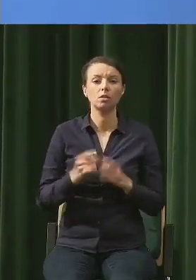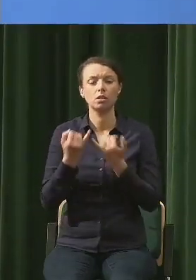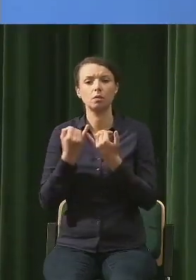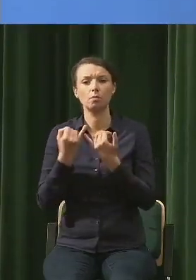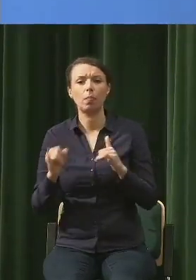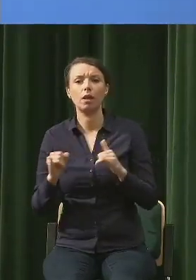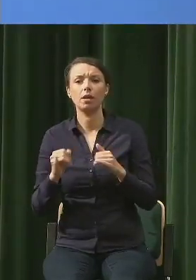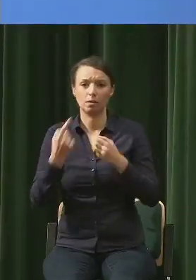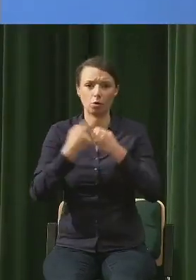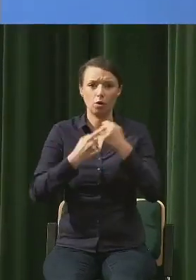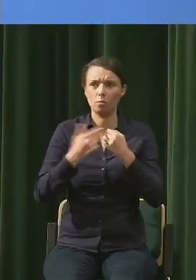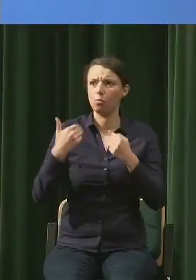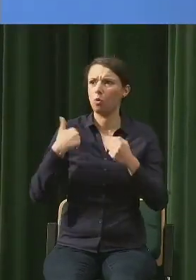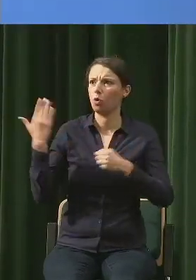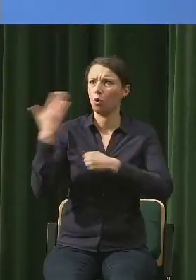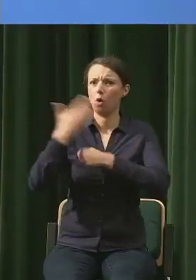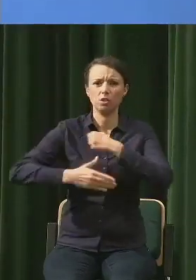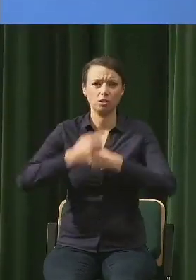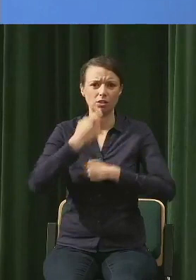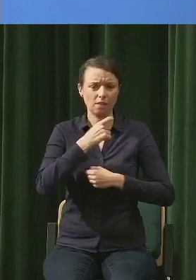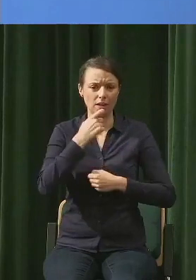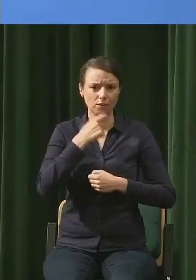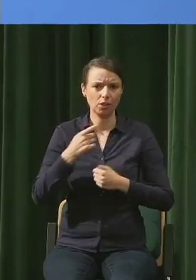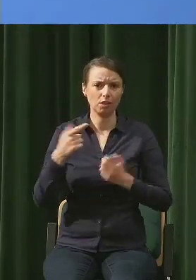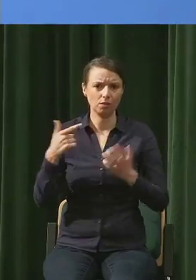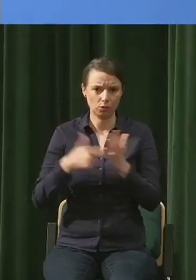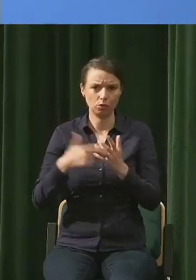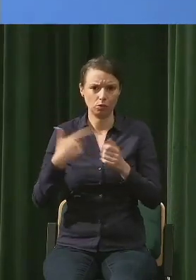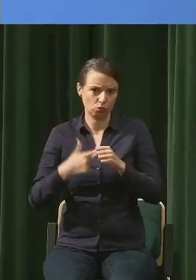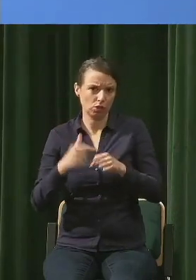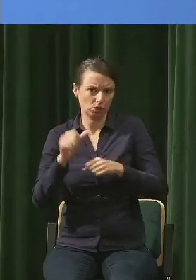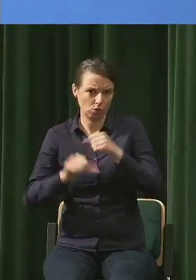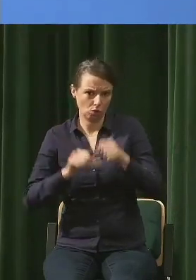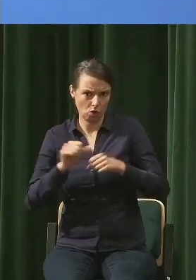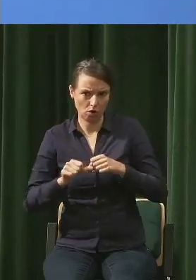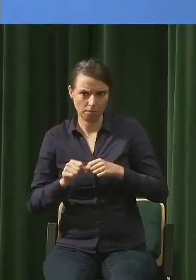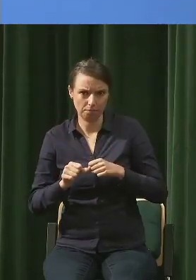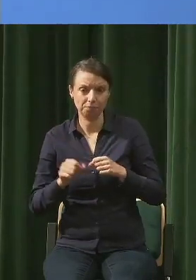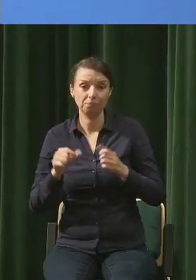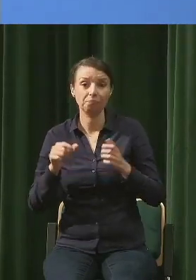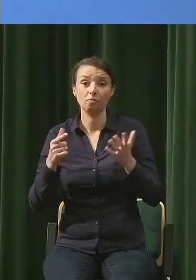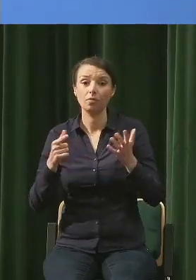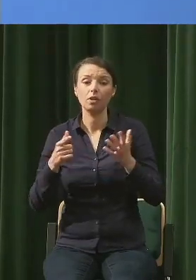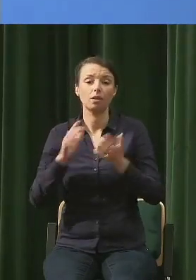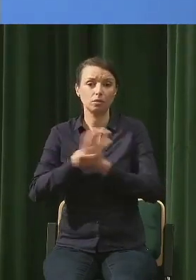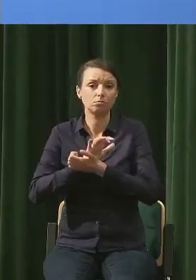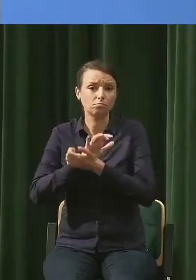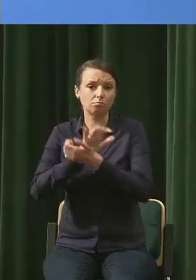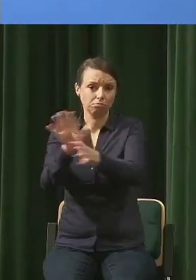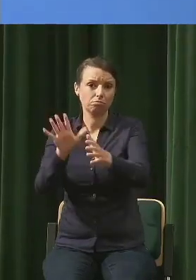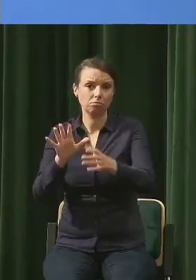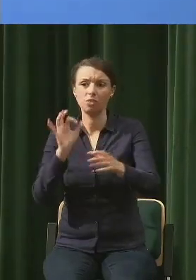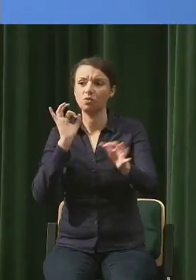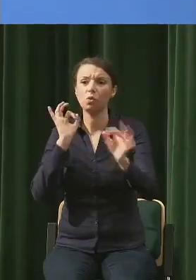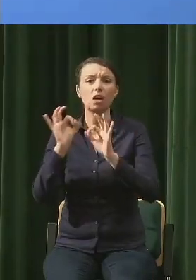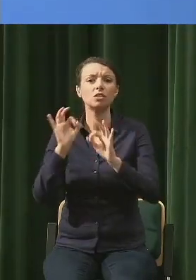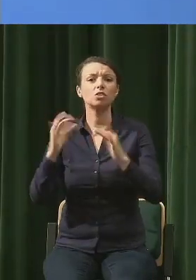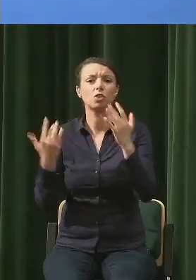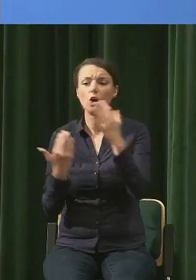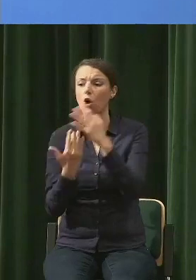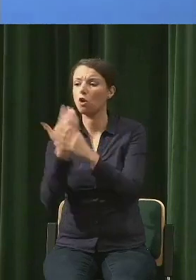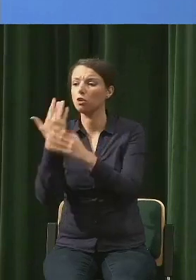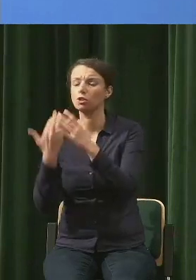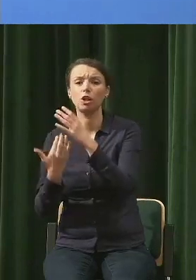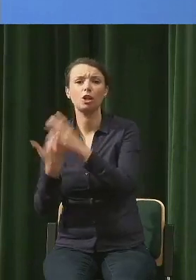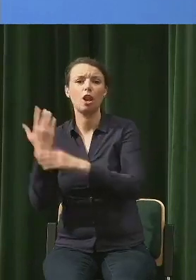koniec kwietnia tego roku w Nature, że rośliny jakby tracą pewną